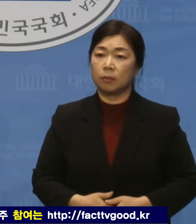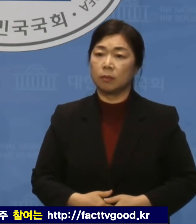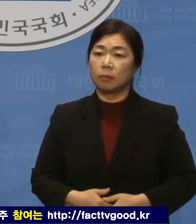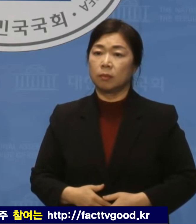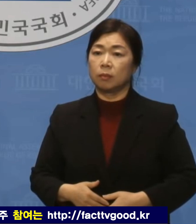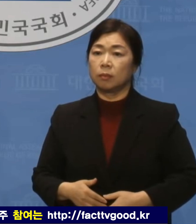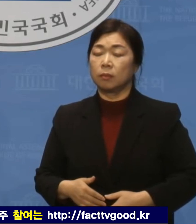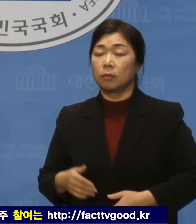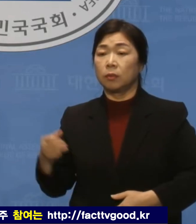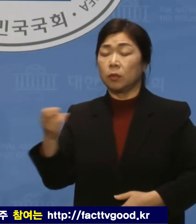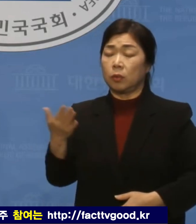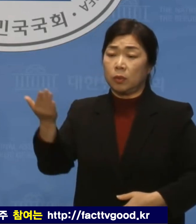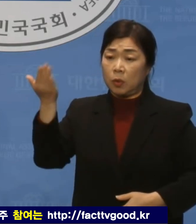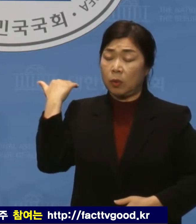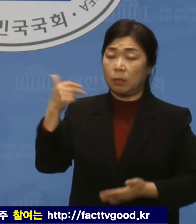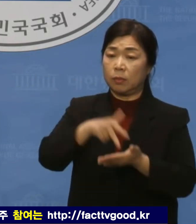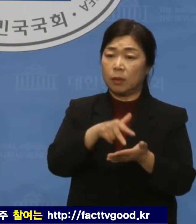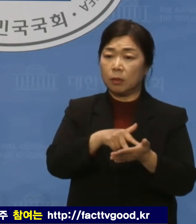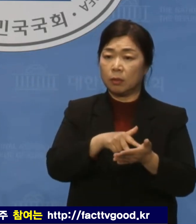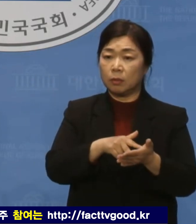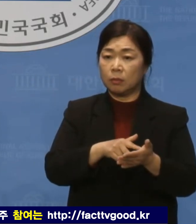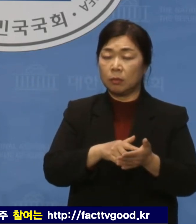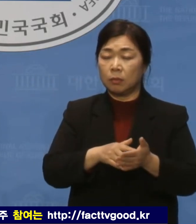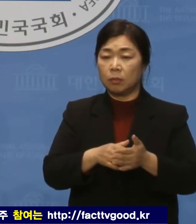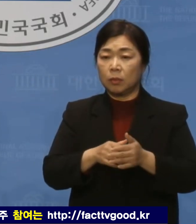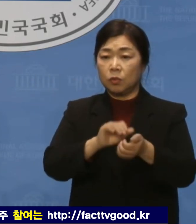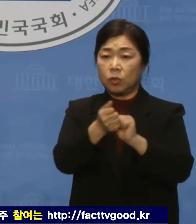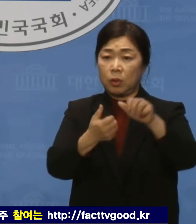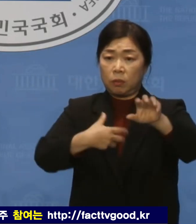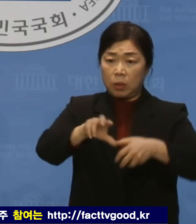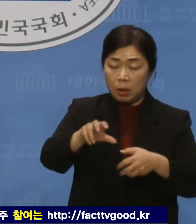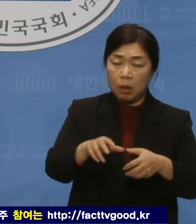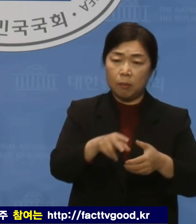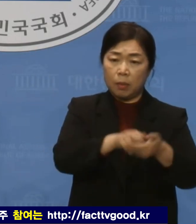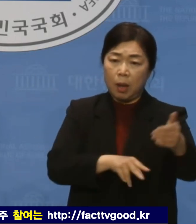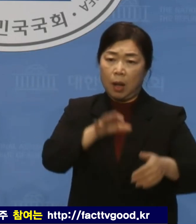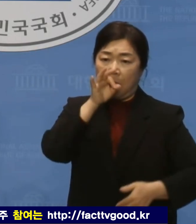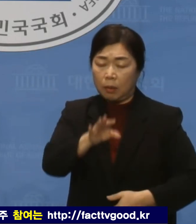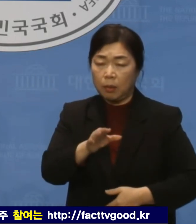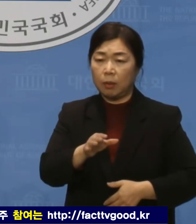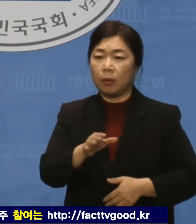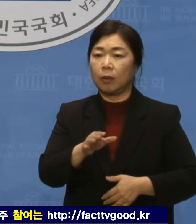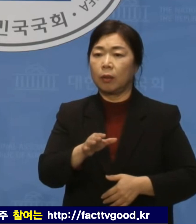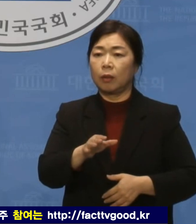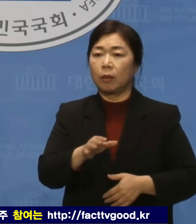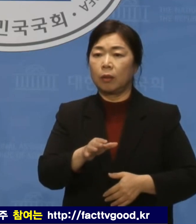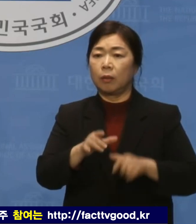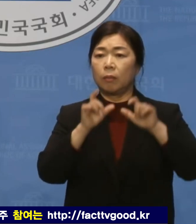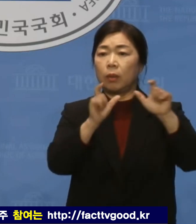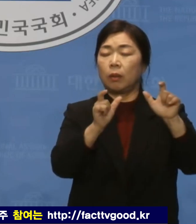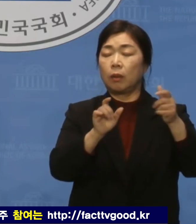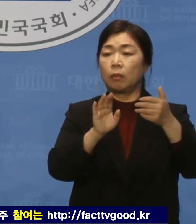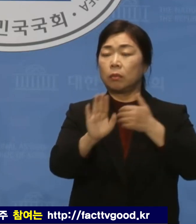하루아침에 입장을 뒤집어야 했고 그만큼 시장의 신뢰도 잃었습니다.